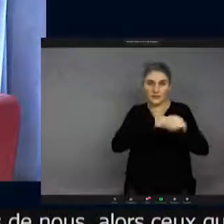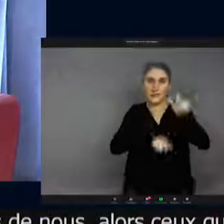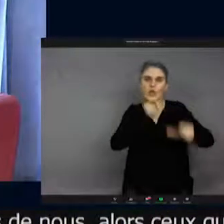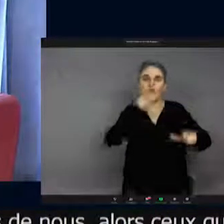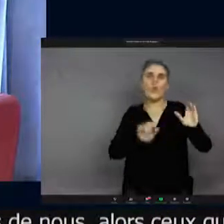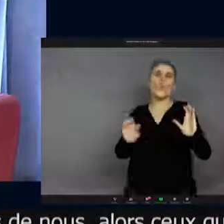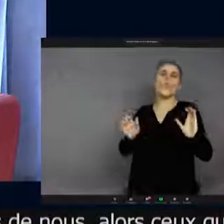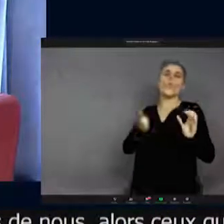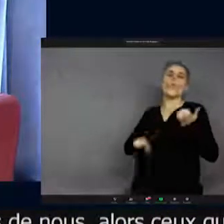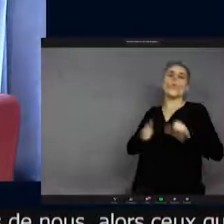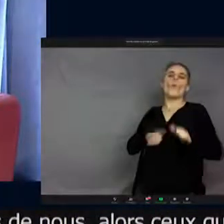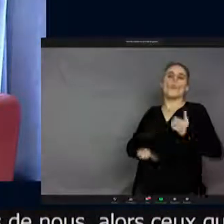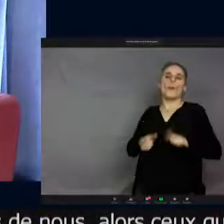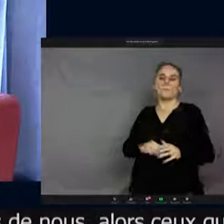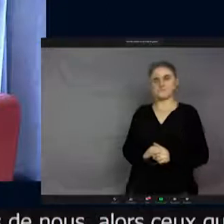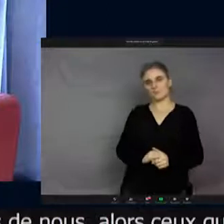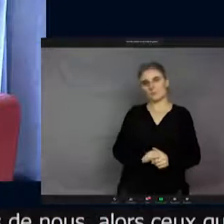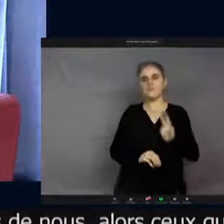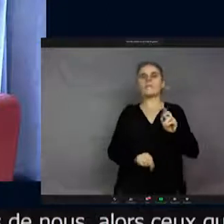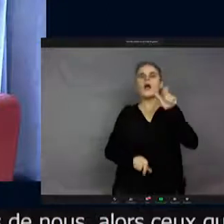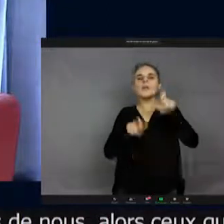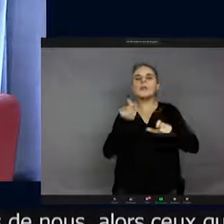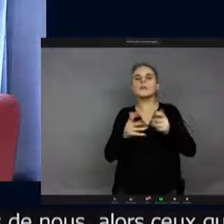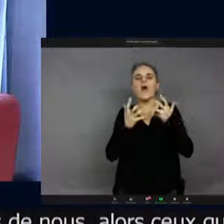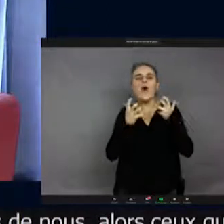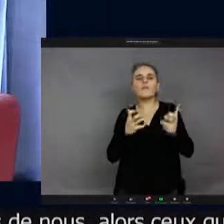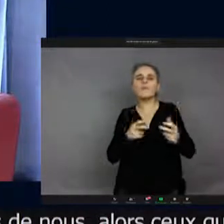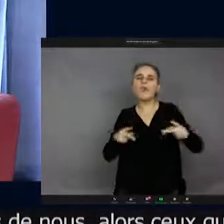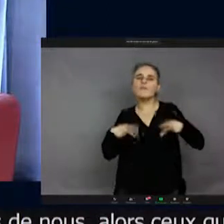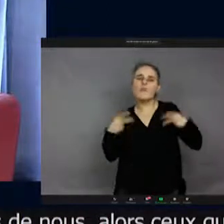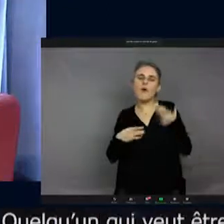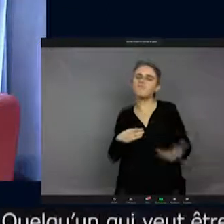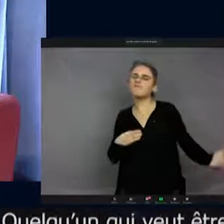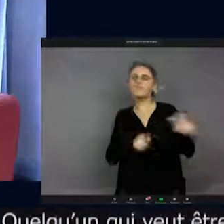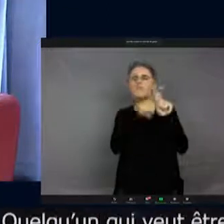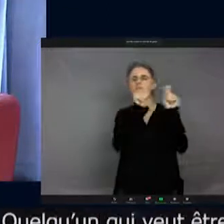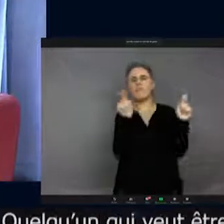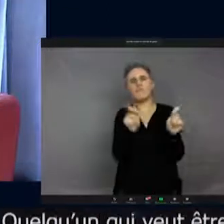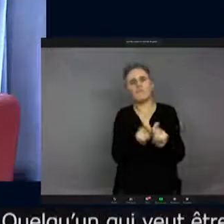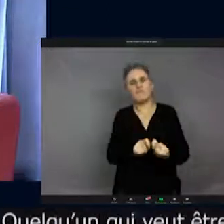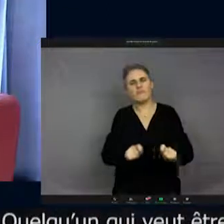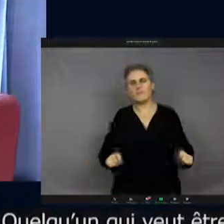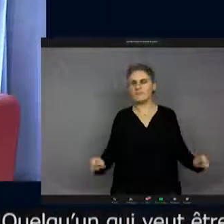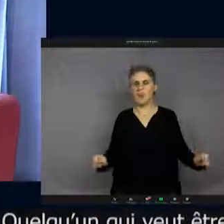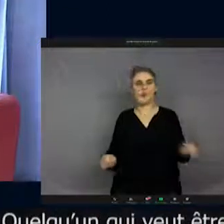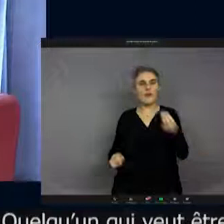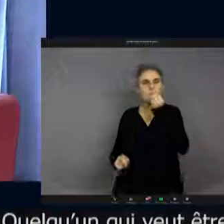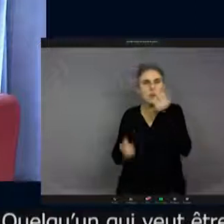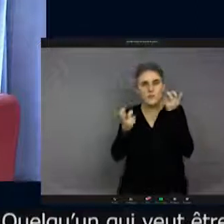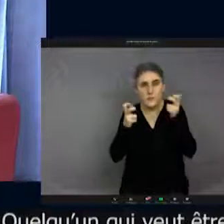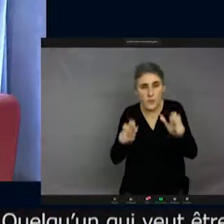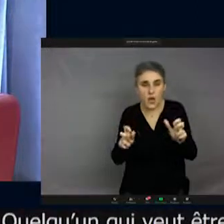quelqu'un qui veut être vraiment très altruiste vis-à-vis du vivant et des non humains et qui ne veut pas en manger, par exemple, ne va pas manger d